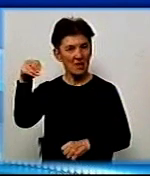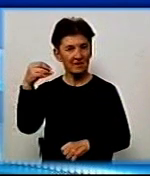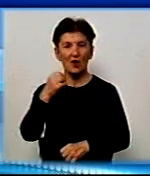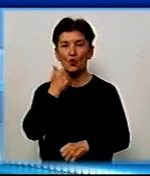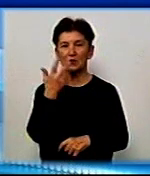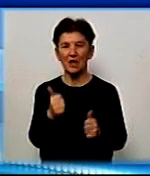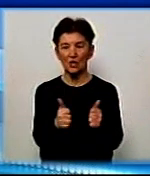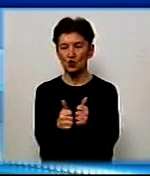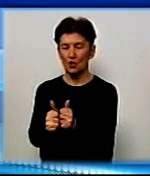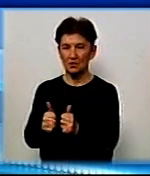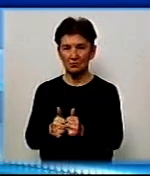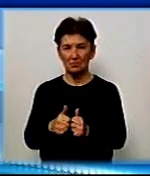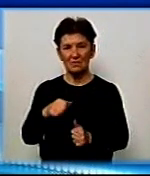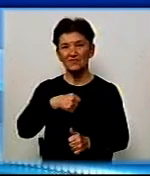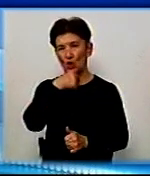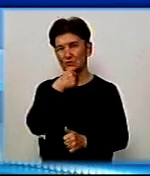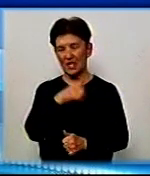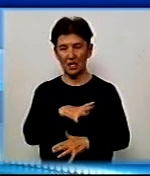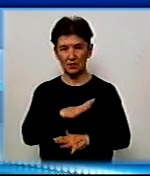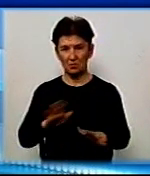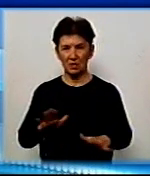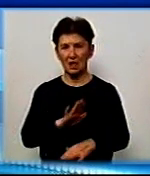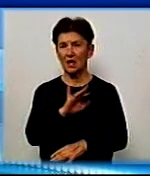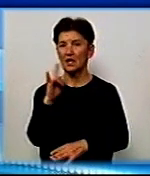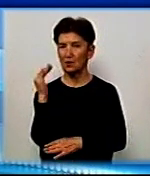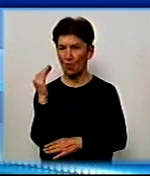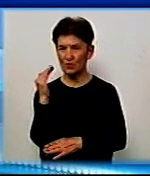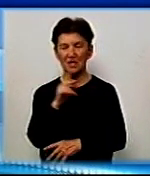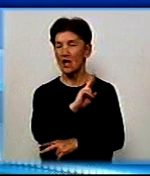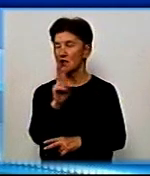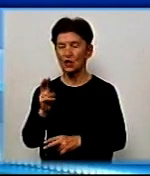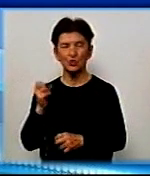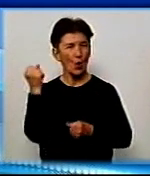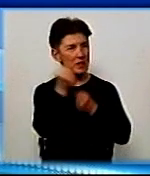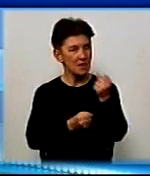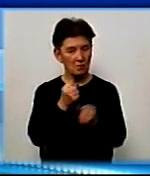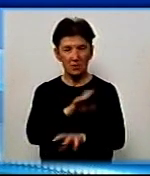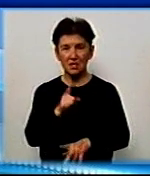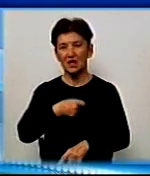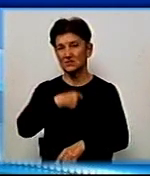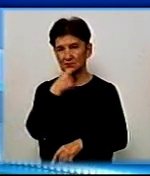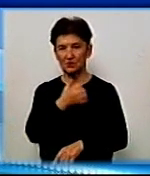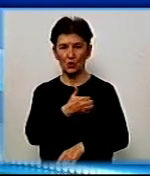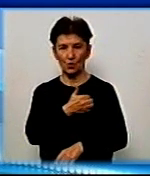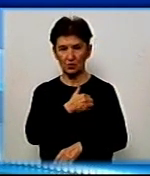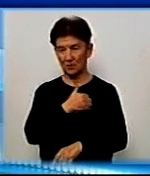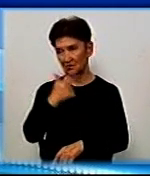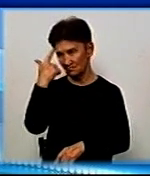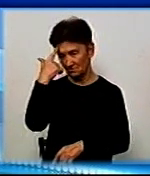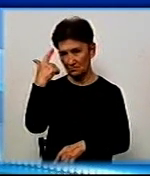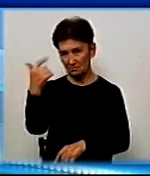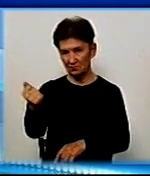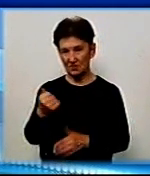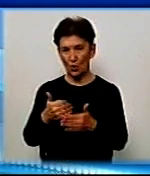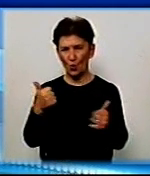дорослих поруч не було. За її словами, дитину ніхто не бив. Це сталося випадково, коли старшокласник хотів застерегти молодших учнів